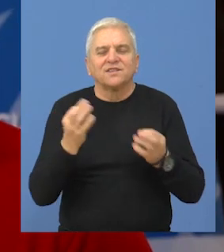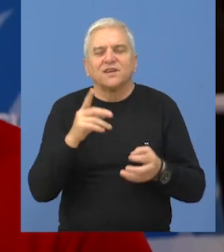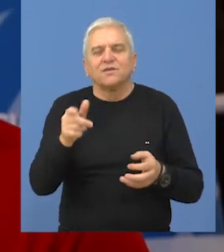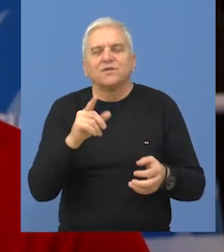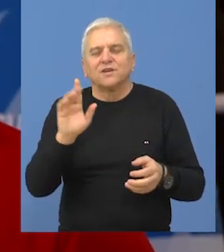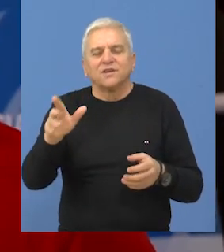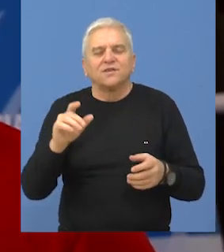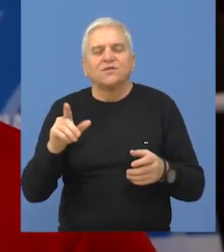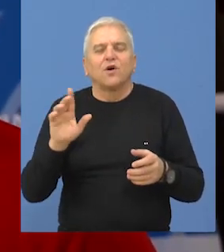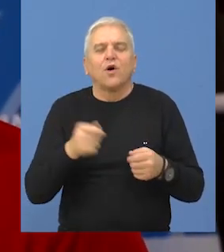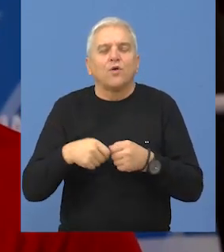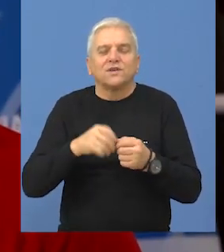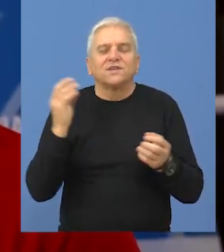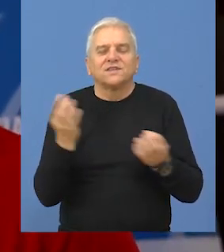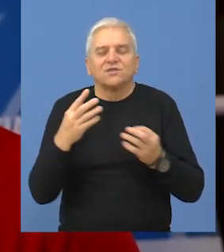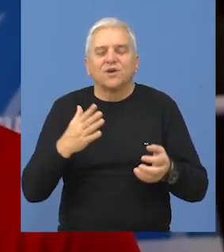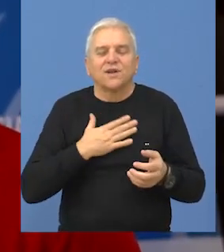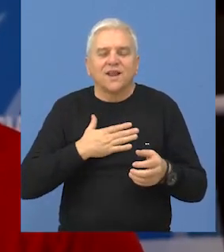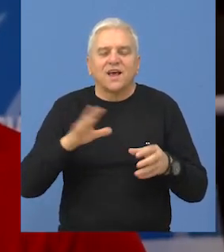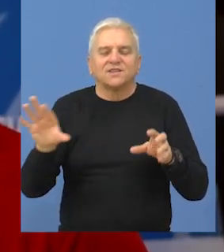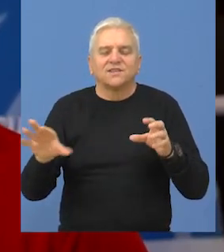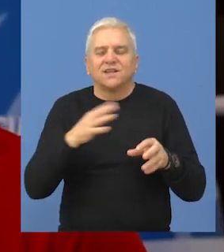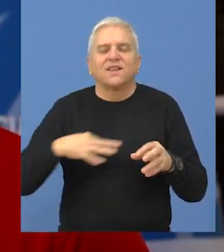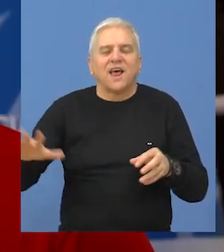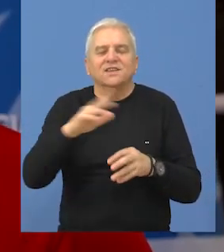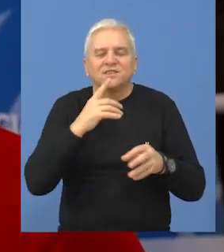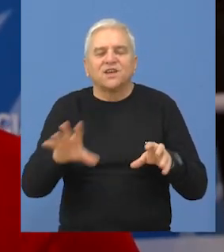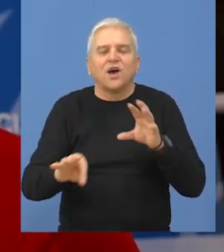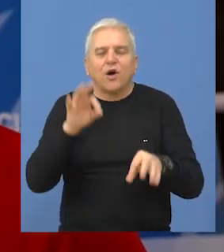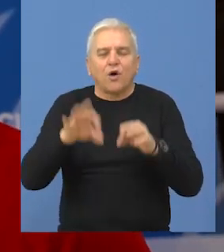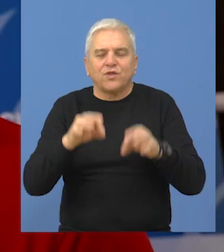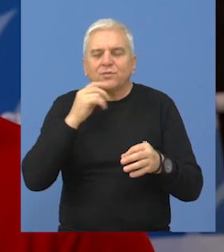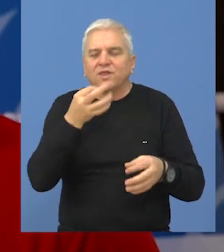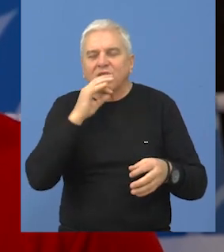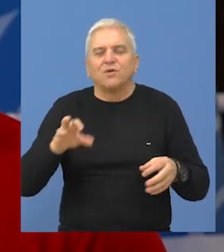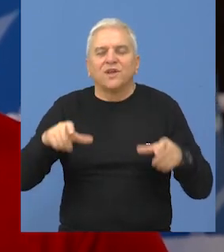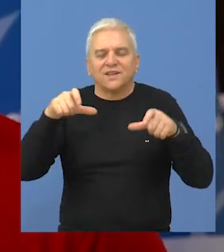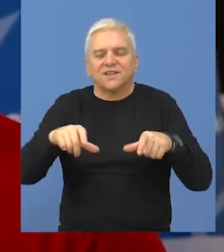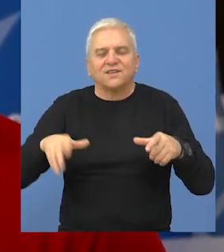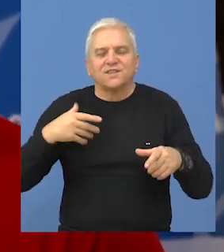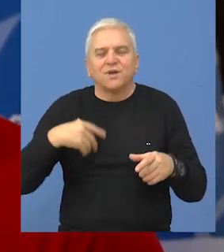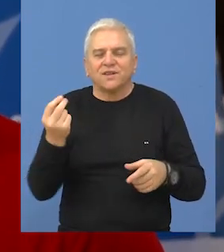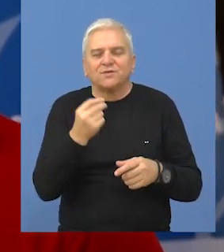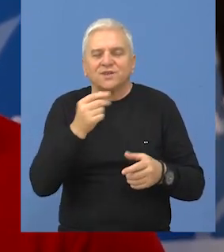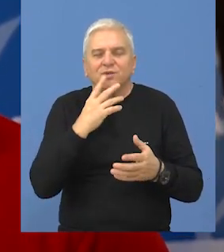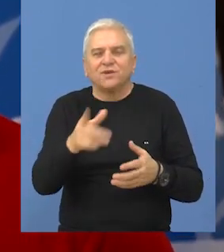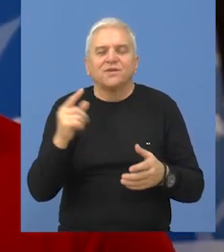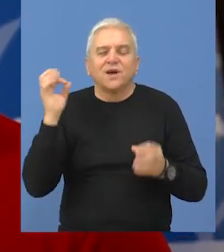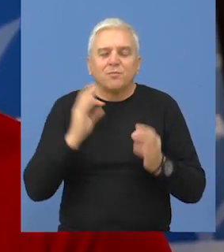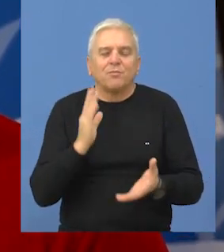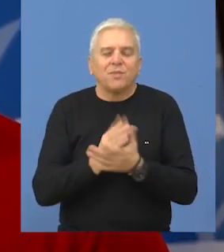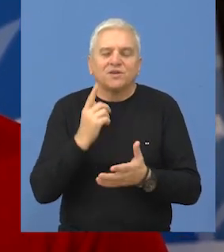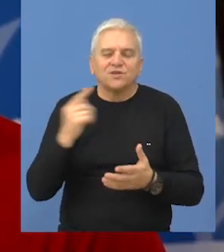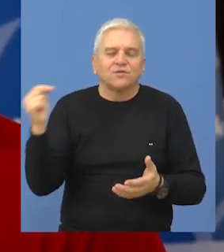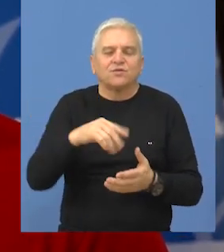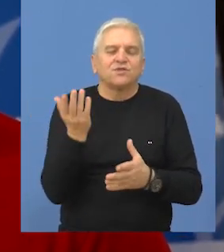njoj, što je i njenoj organizaciji što su baš nas odabrali kao jednu od, po njenim rečima, najbolju kancelariju za mlade iz Srbije i